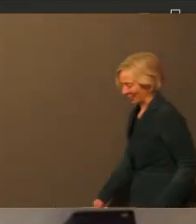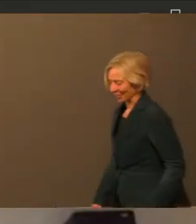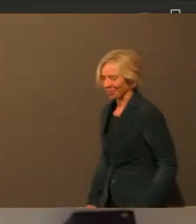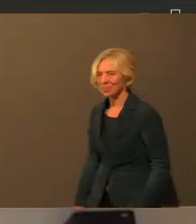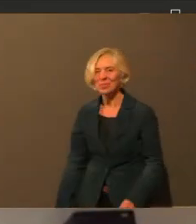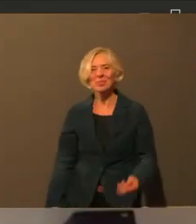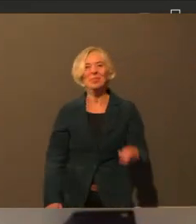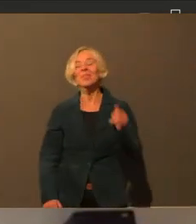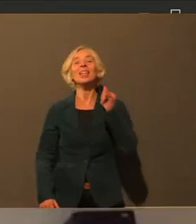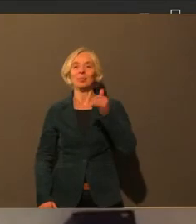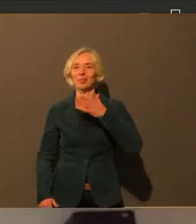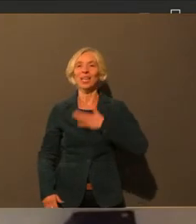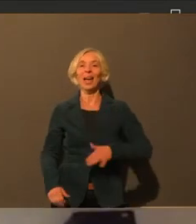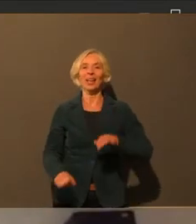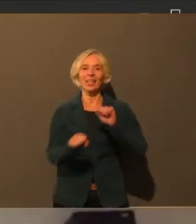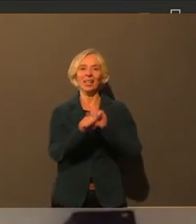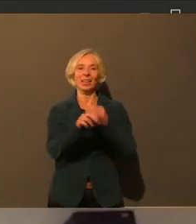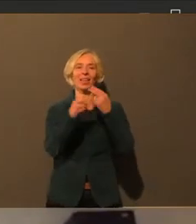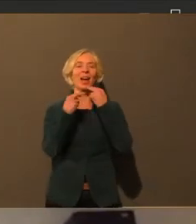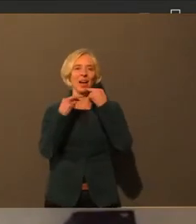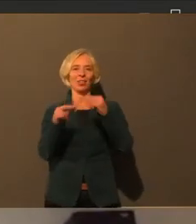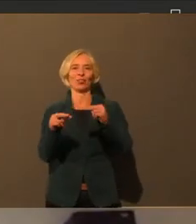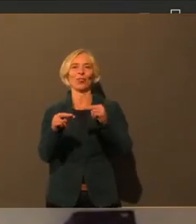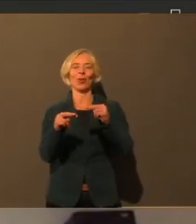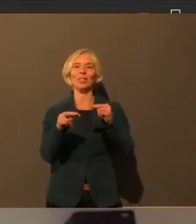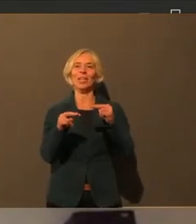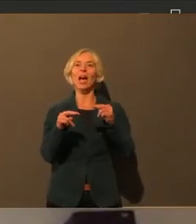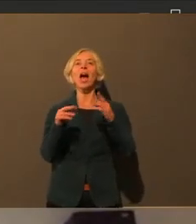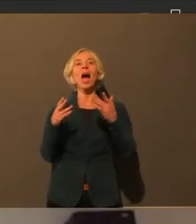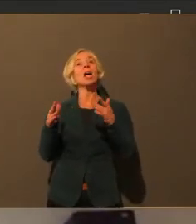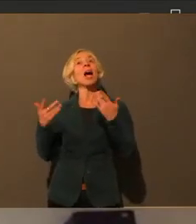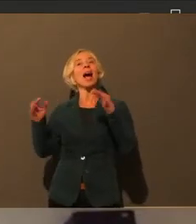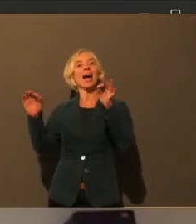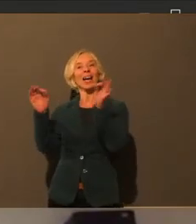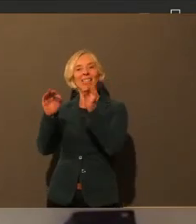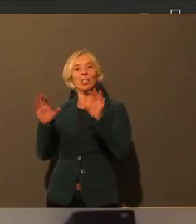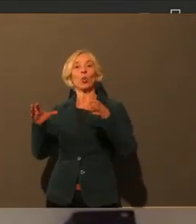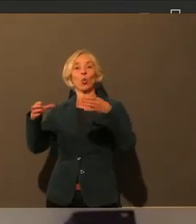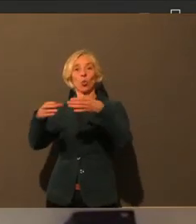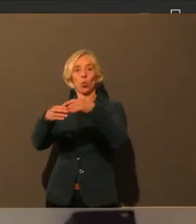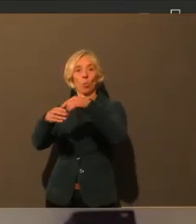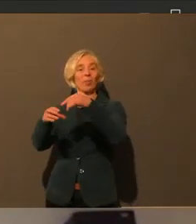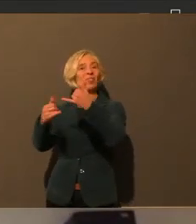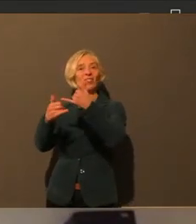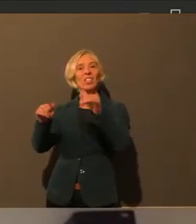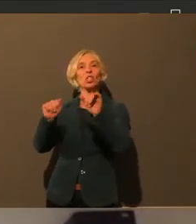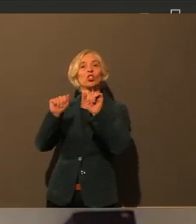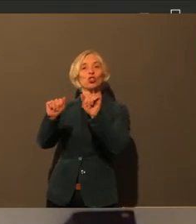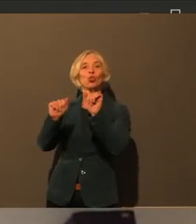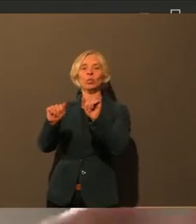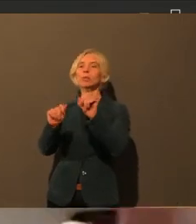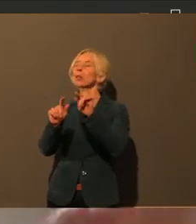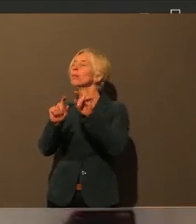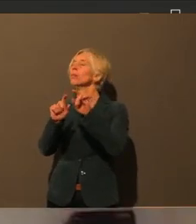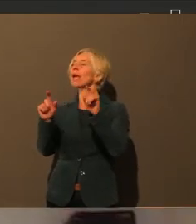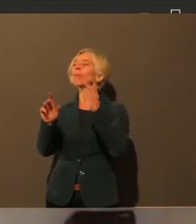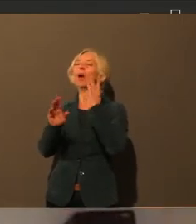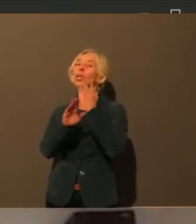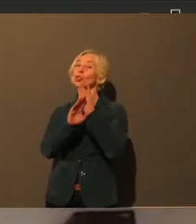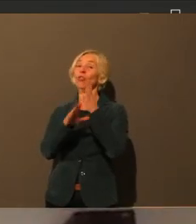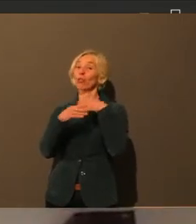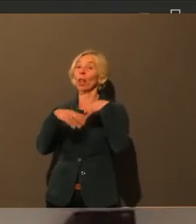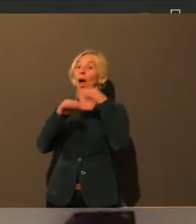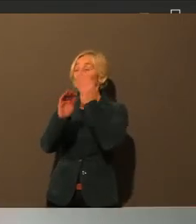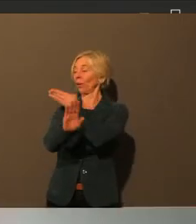Also, der Schutz der Risikogruppen, der ist ja Thema seit Beginn der Pandemie. Das ist jetzt kein neues Thema, sondern das war ja von Anfang an